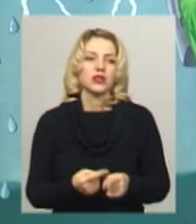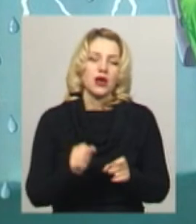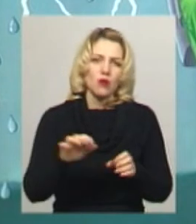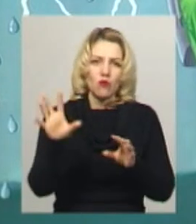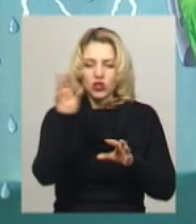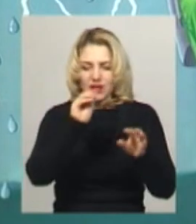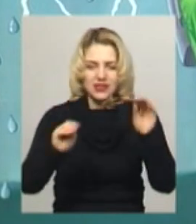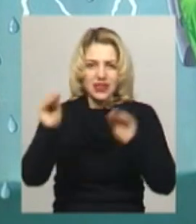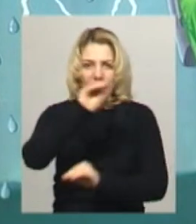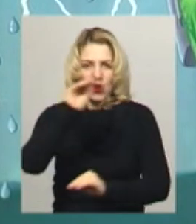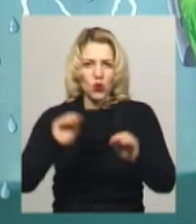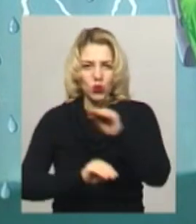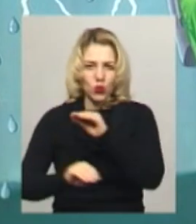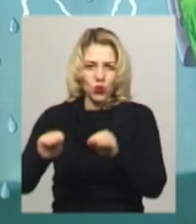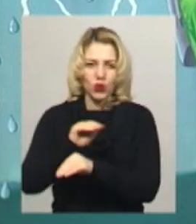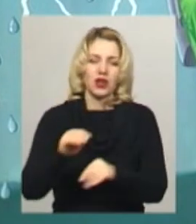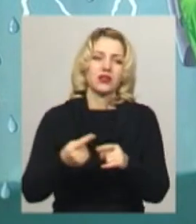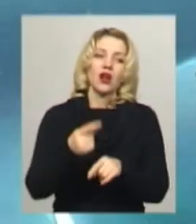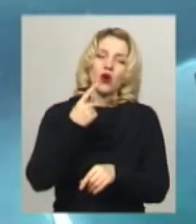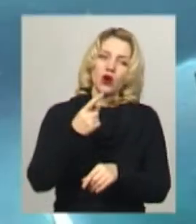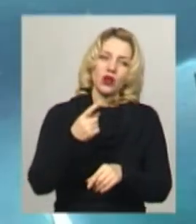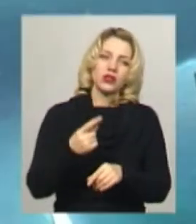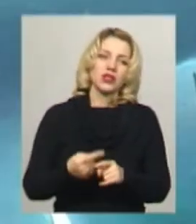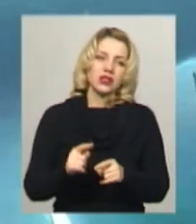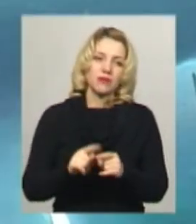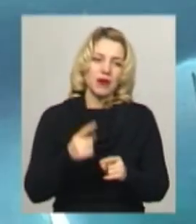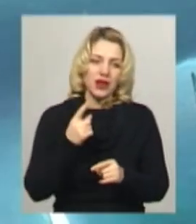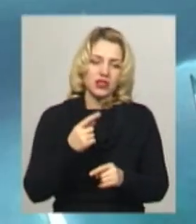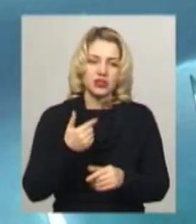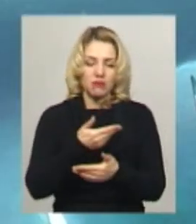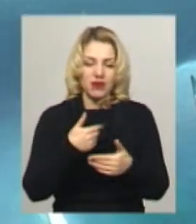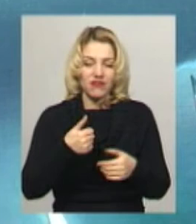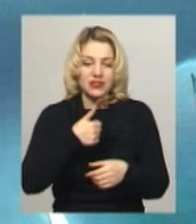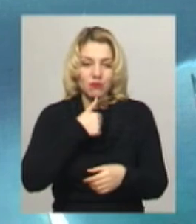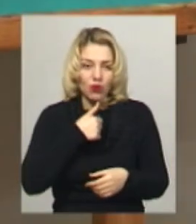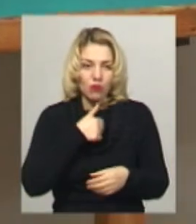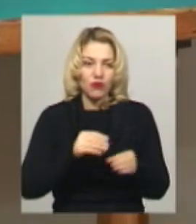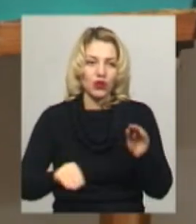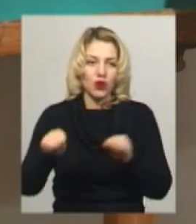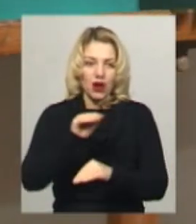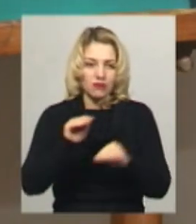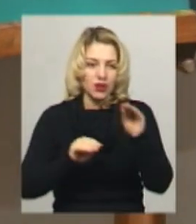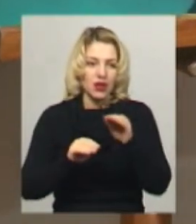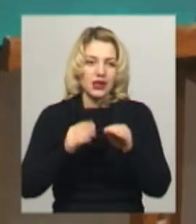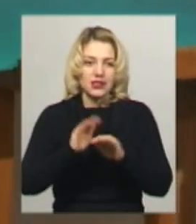одне з вогнем, інше з дощем». Першими вирішили спробувати інтерактивність полотен діти.